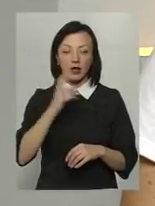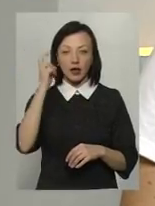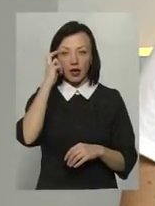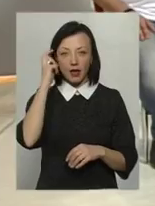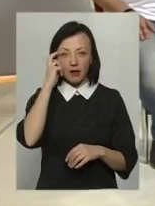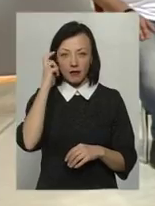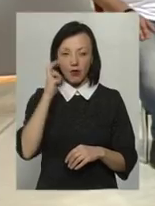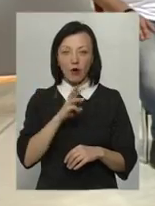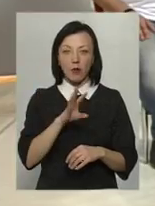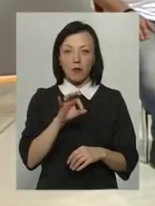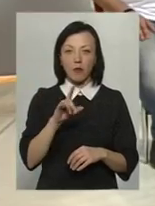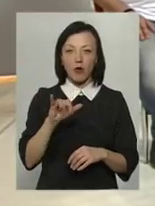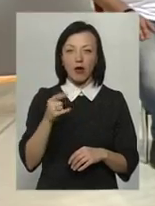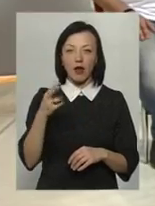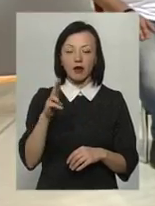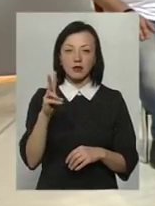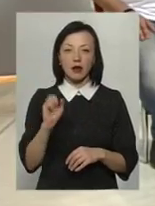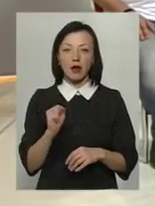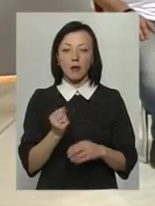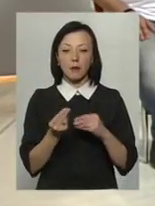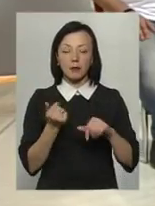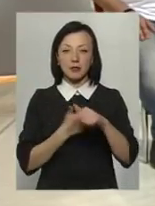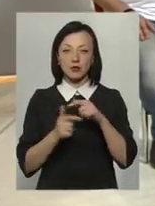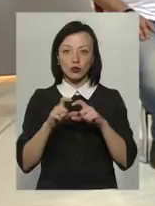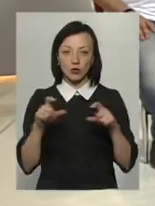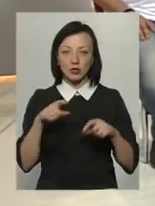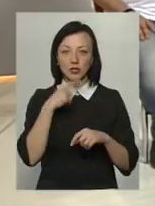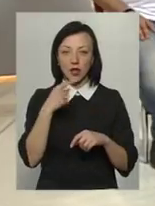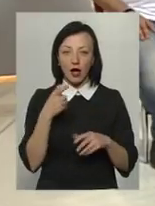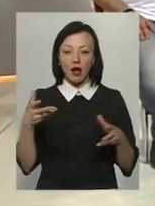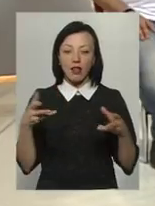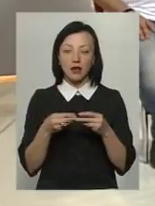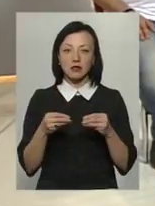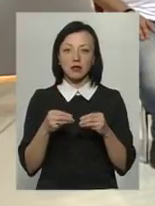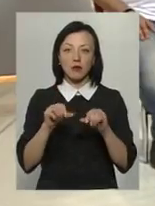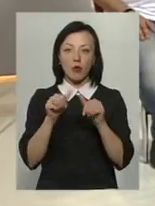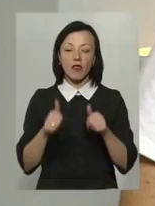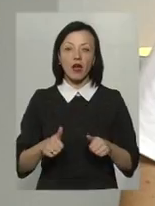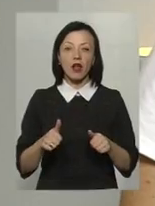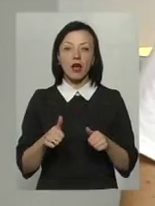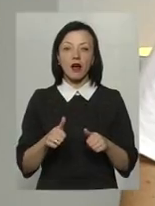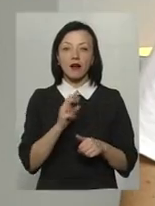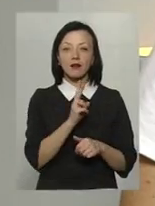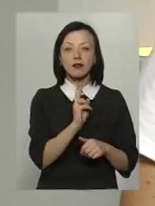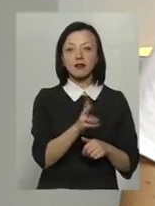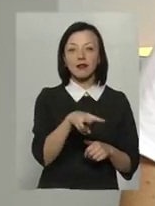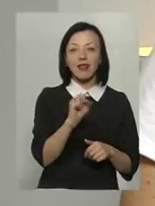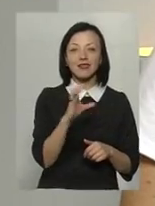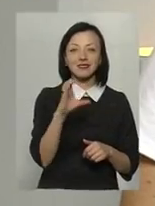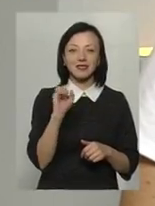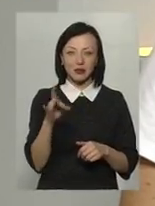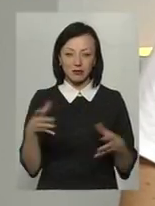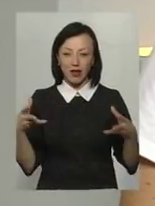бізнес-школа. Києво-Могилянська бізнес-школа зараз сказала, що кластерні моделі розвитку це є великий стимул. І ми зупинилися